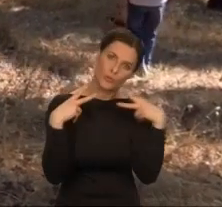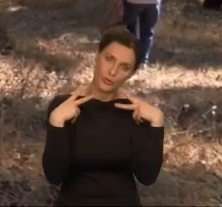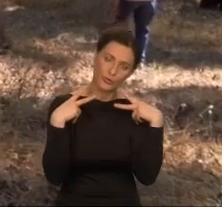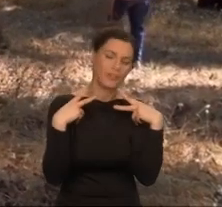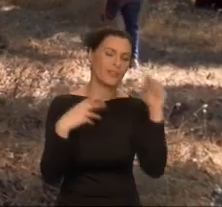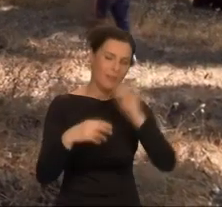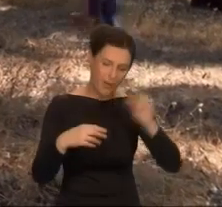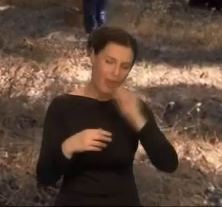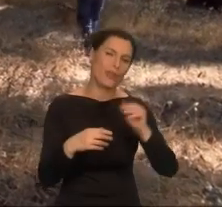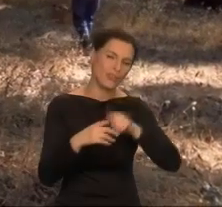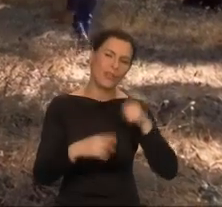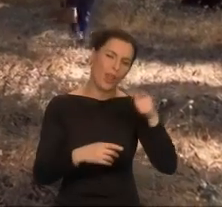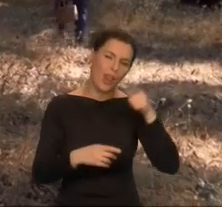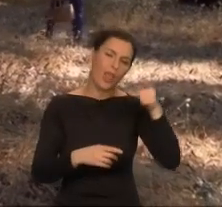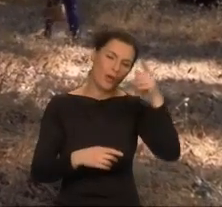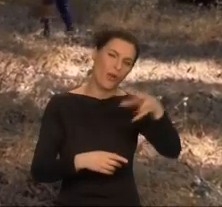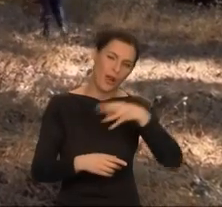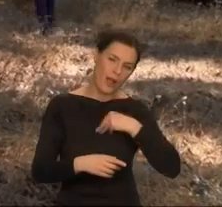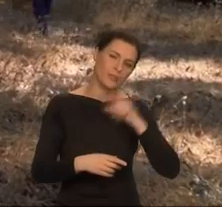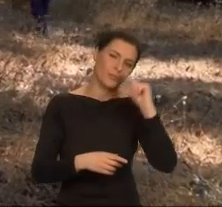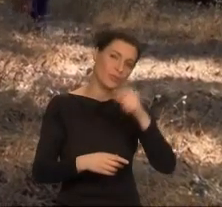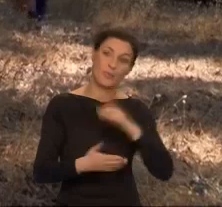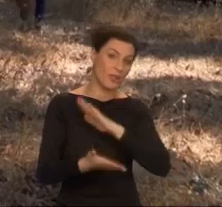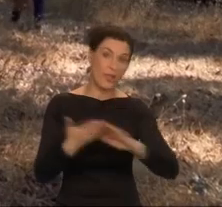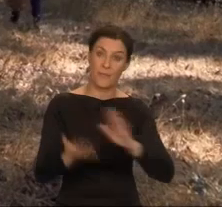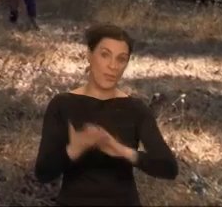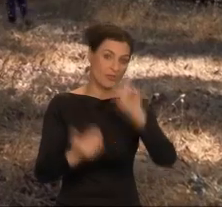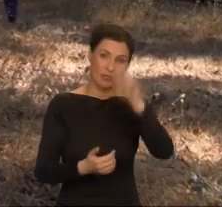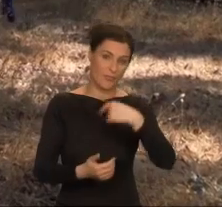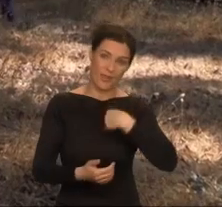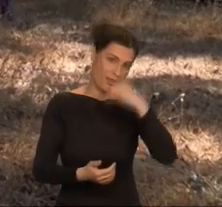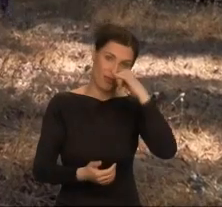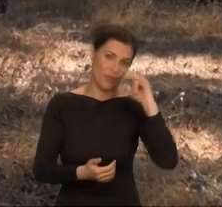jeszcze daleka, a ja nie mogę iść bez ciebie.